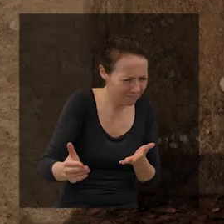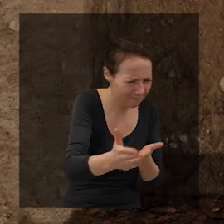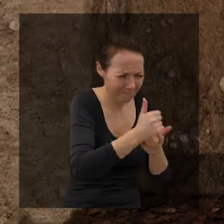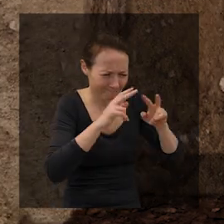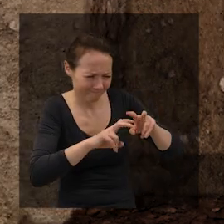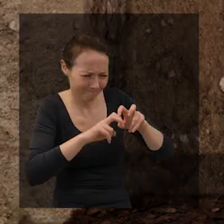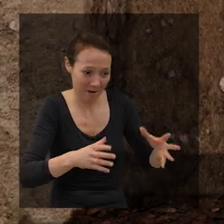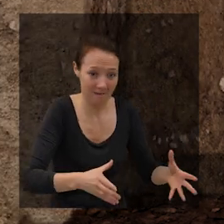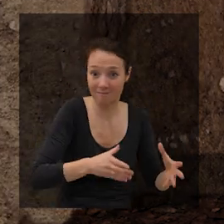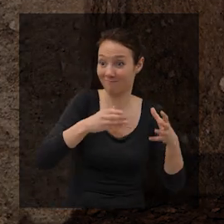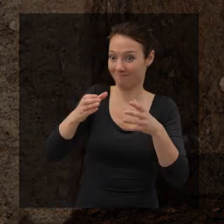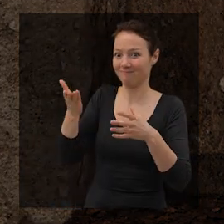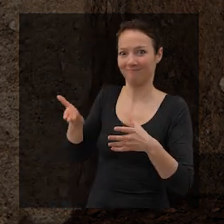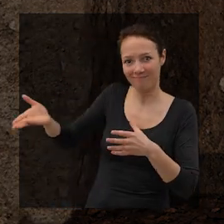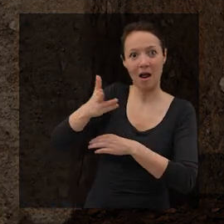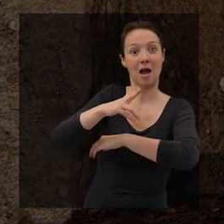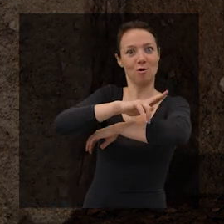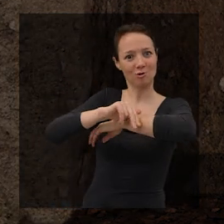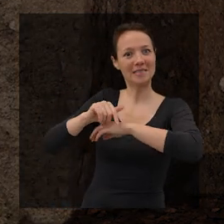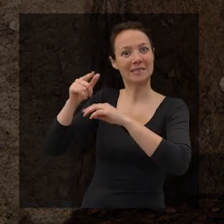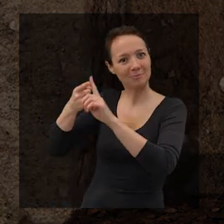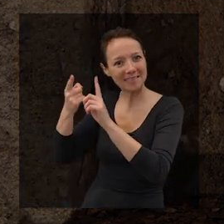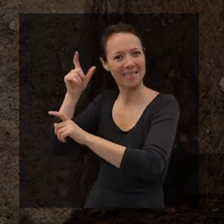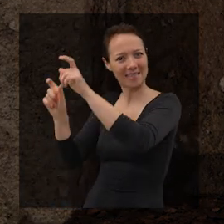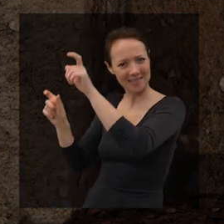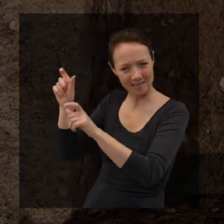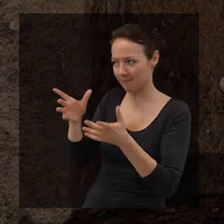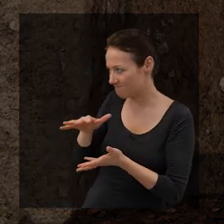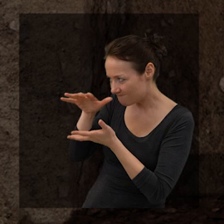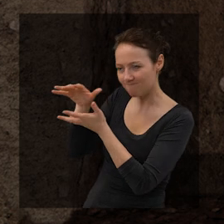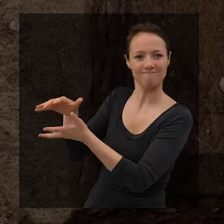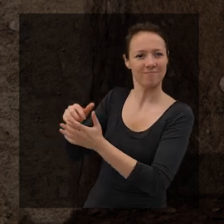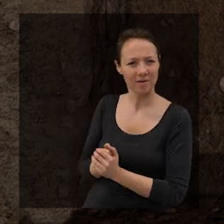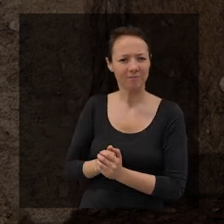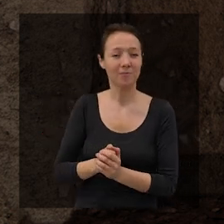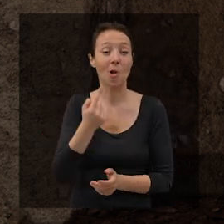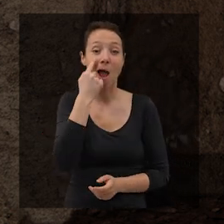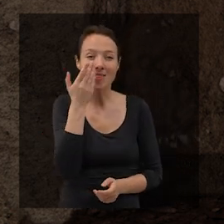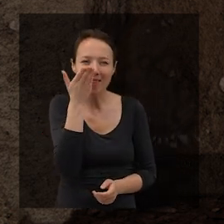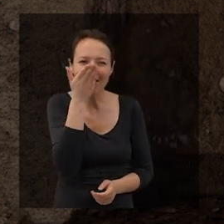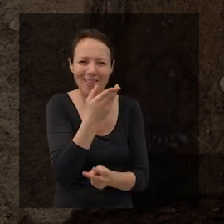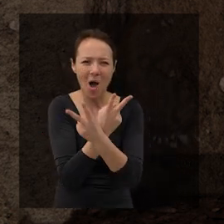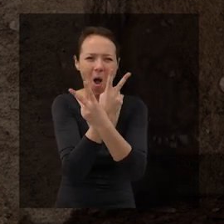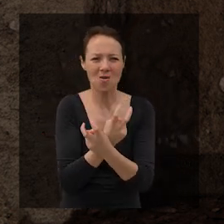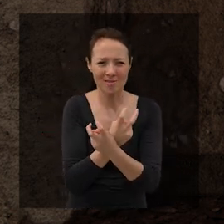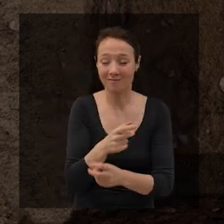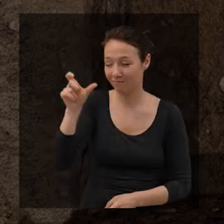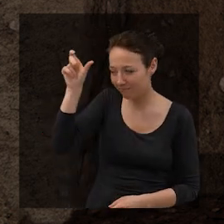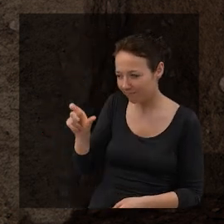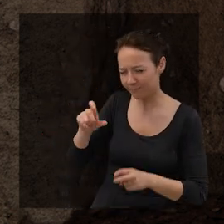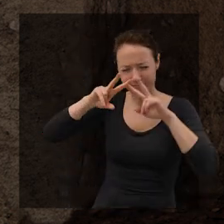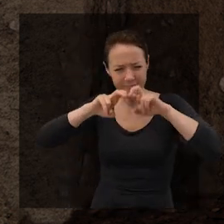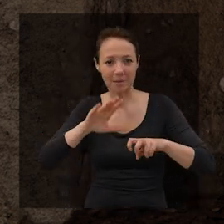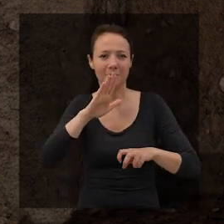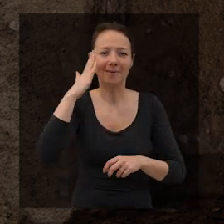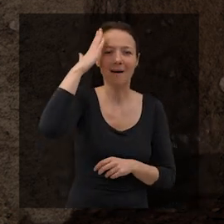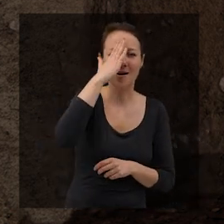observent, analysent et assemblent ces indices avant de confier l'étude des vestiges aux spécialistes. Vous voyez cet os ?